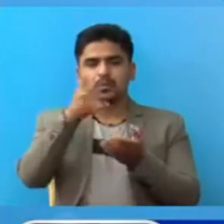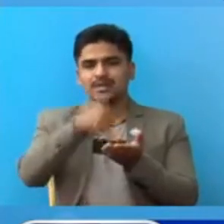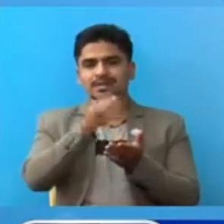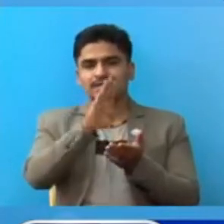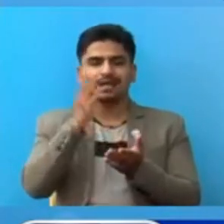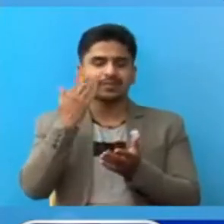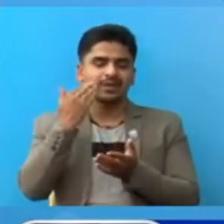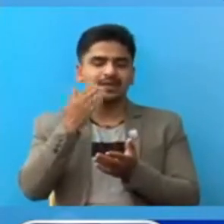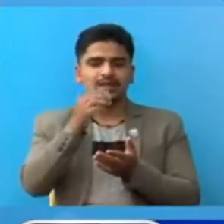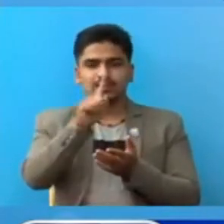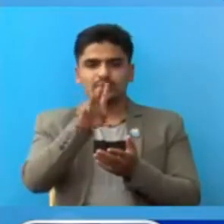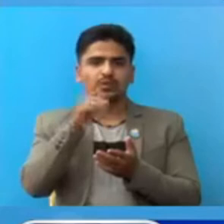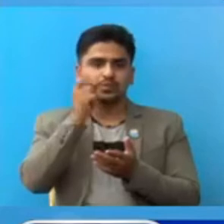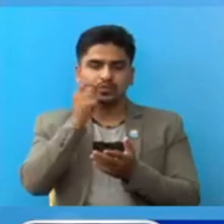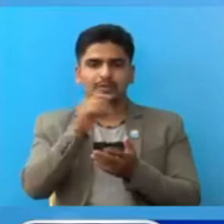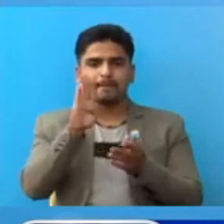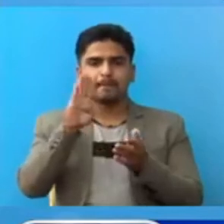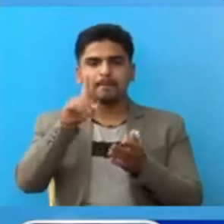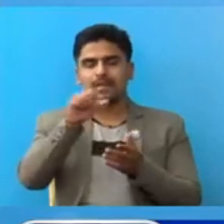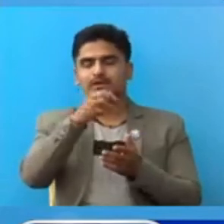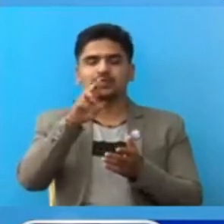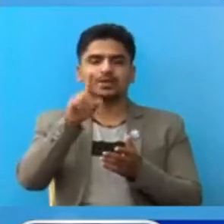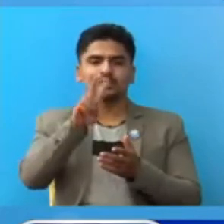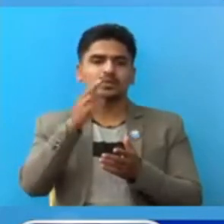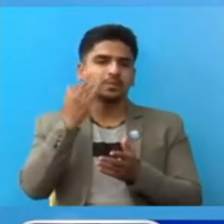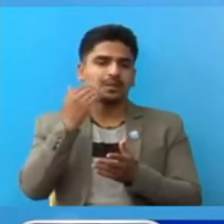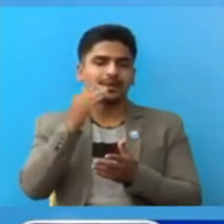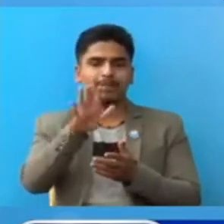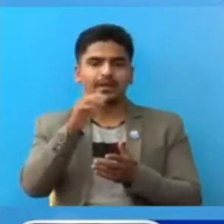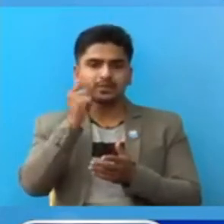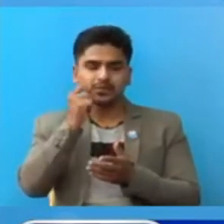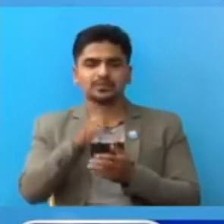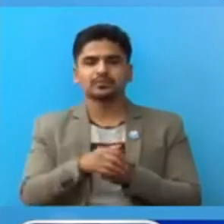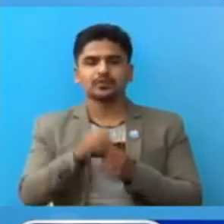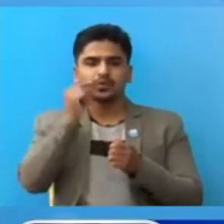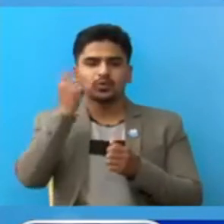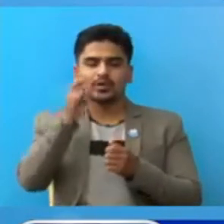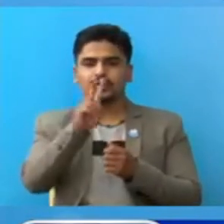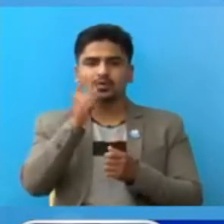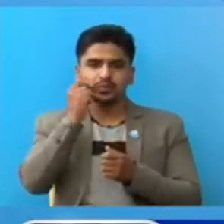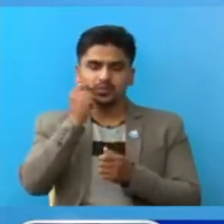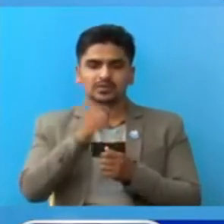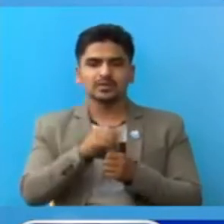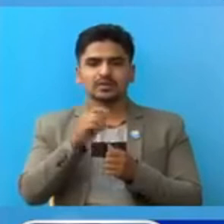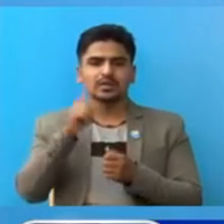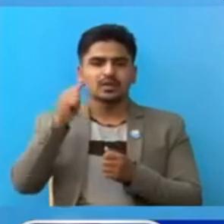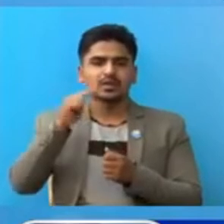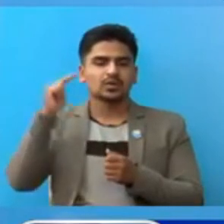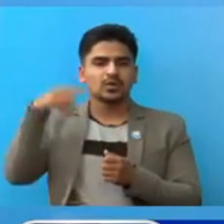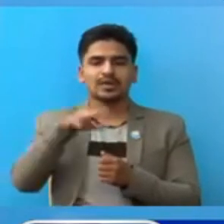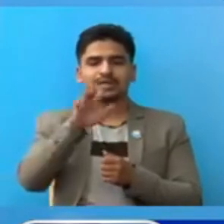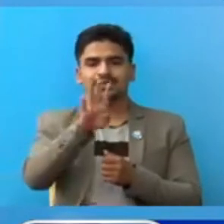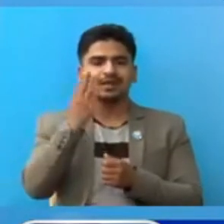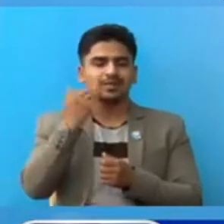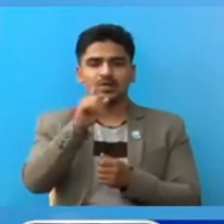बाजुरा का 2 महि पुरुष र कैलाली का चार महिला र दस